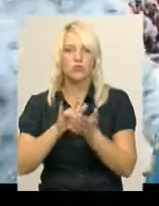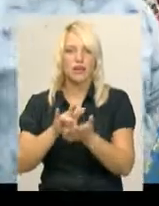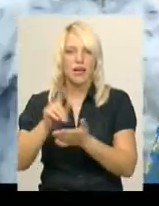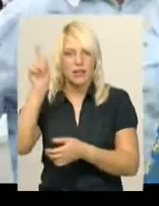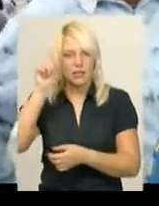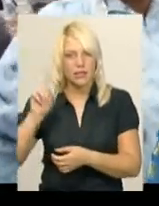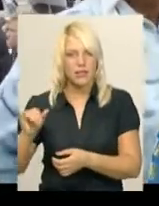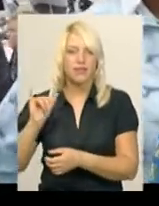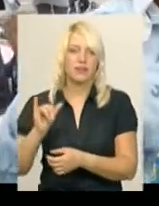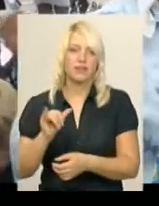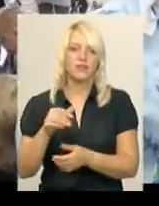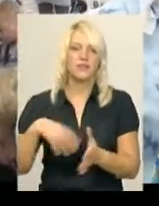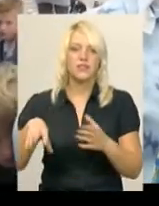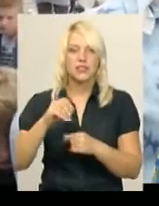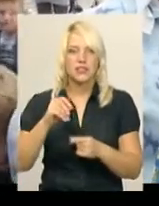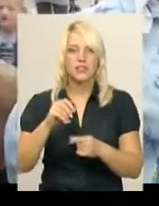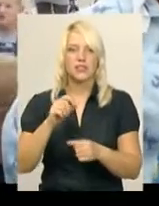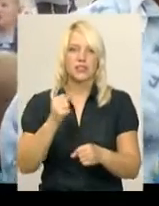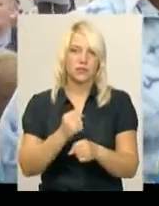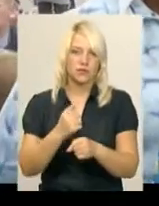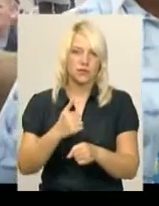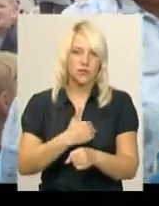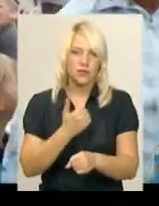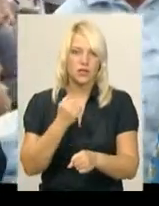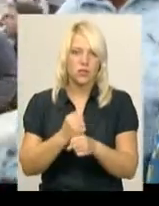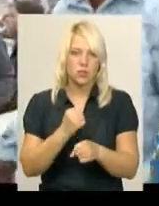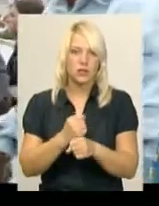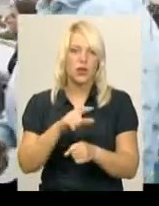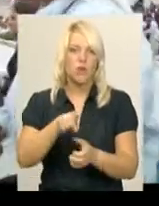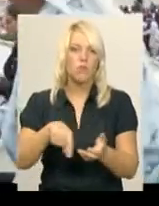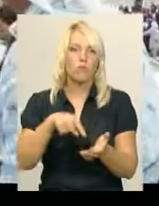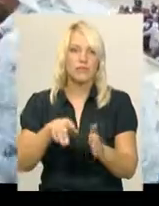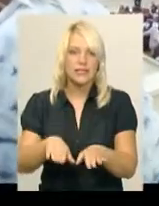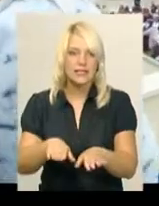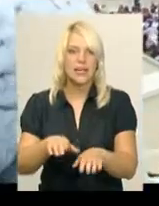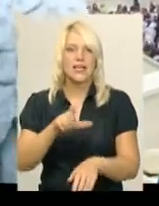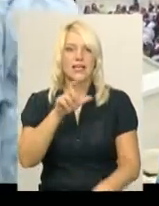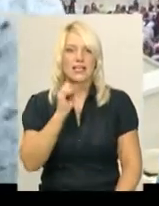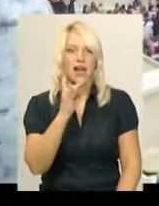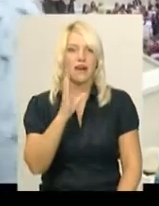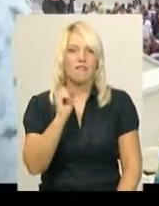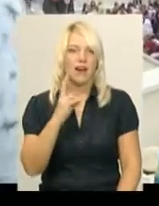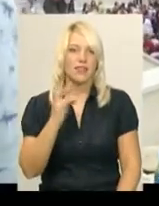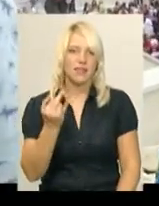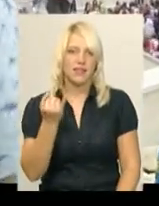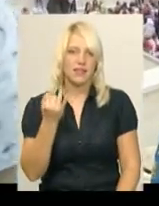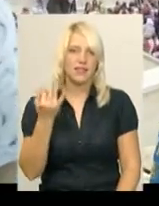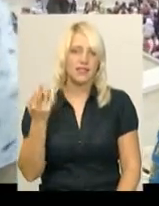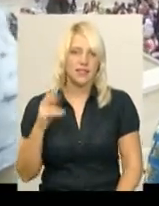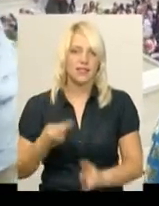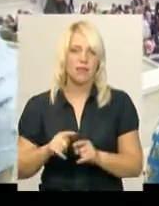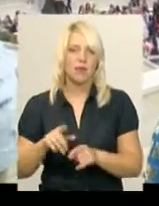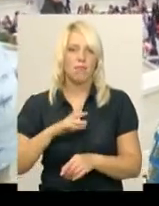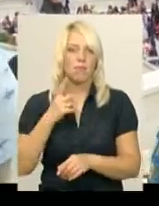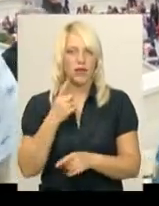Застійно мені, коли ця думка, щоб це сповнити тут в Зарваниці, в місті, яке об'єднує всіх християн, зокрема українців. Це була перша